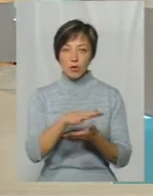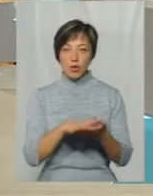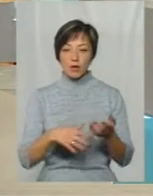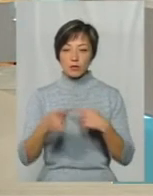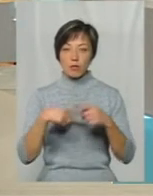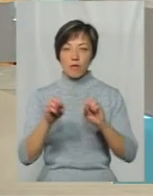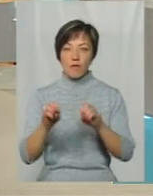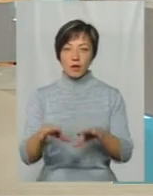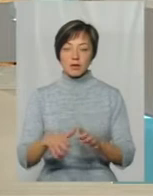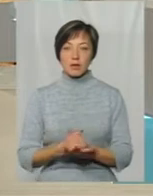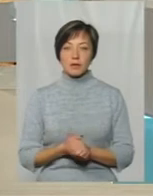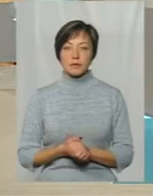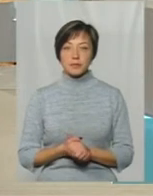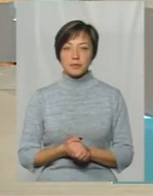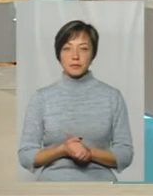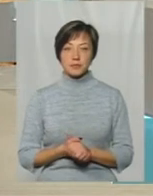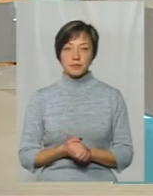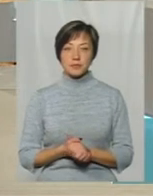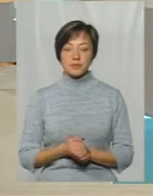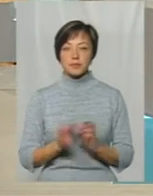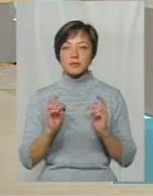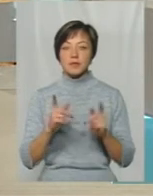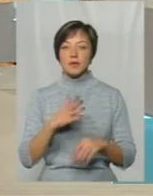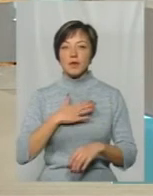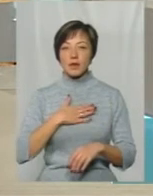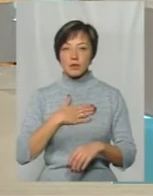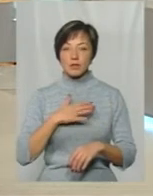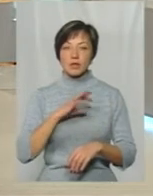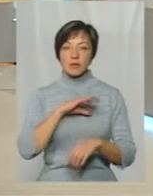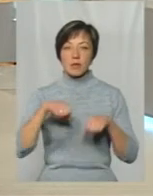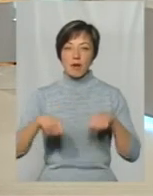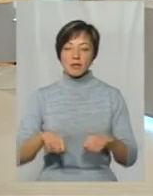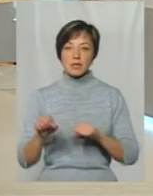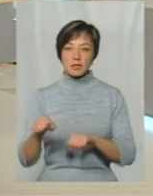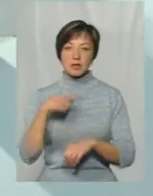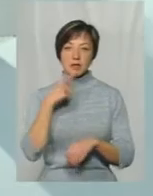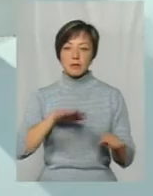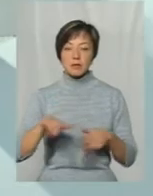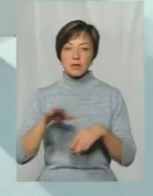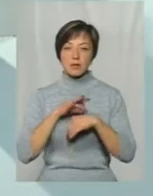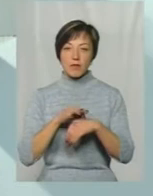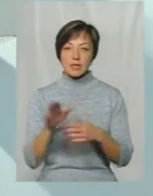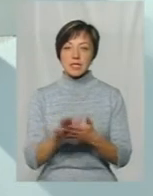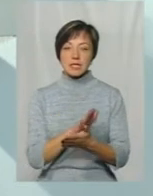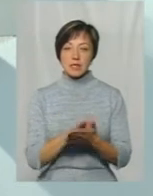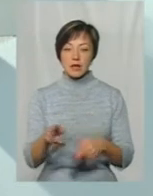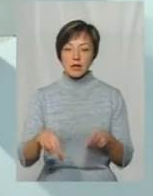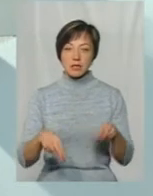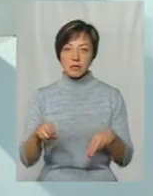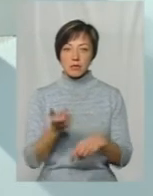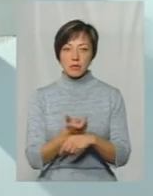поверненням Тому що, як наші правозахисники кажуть, що після проведення стерилізації вони